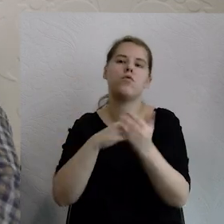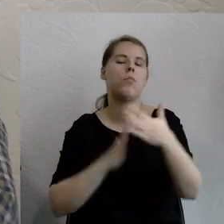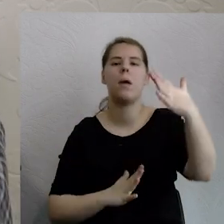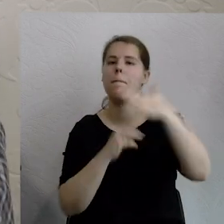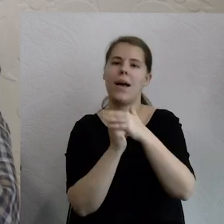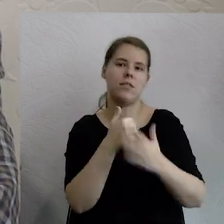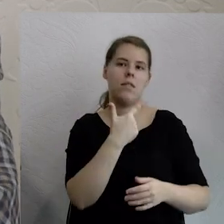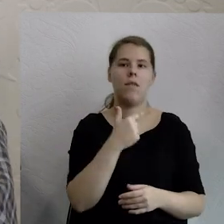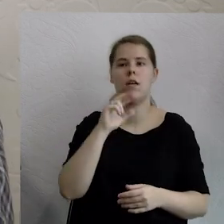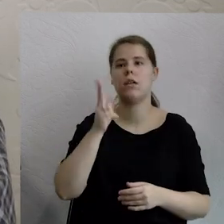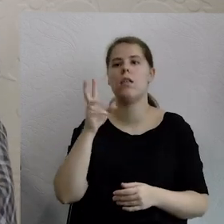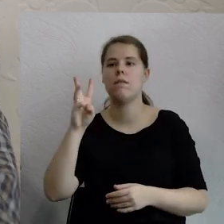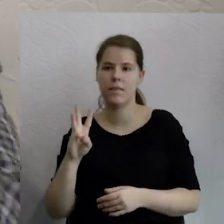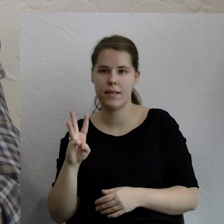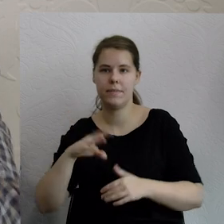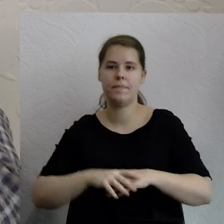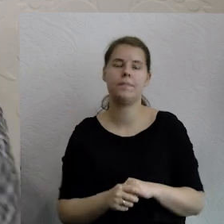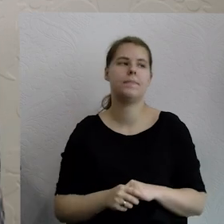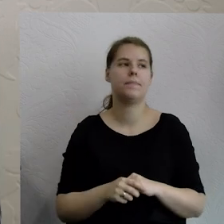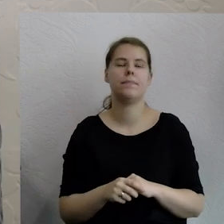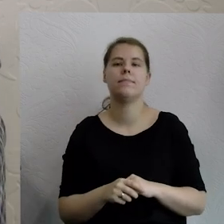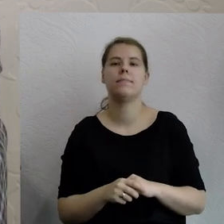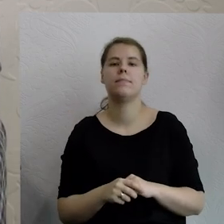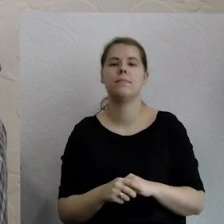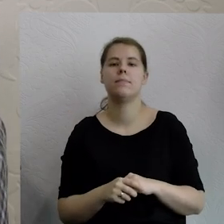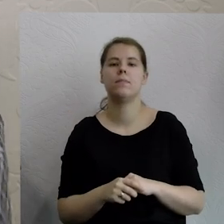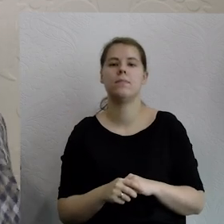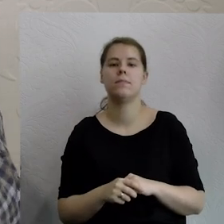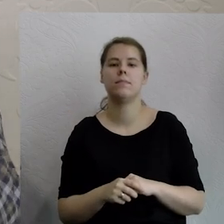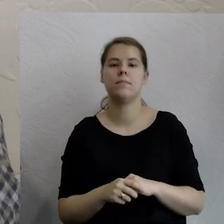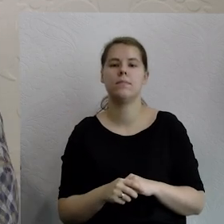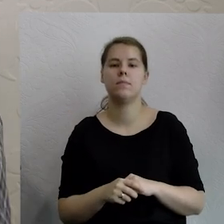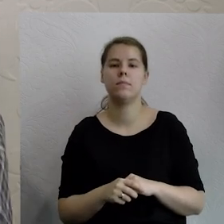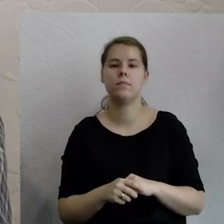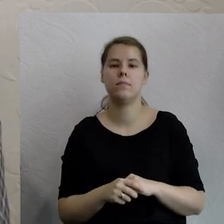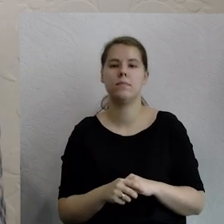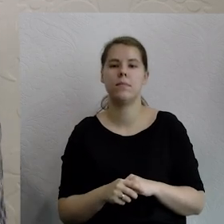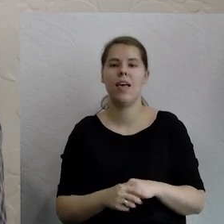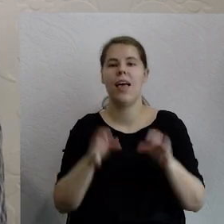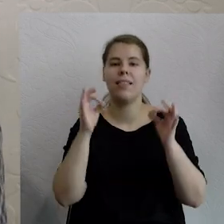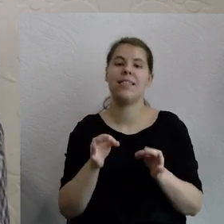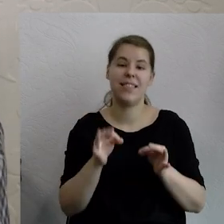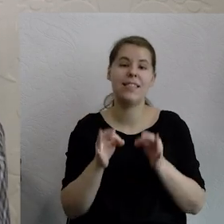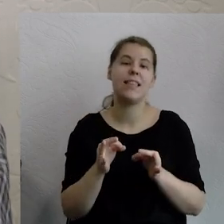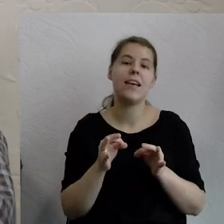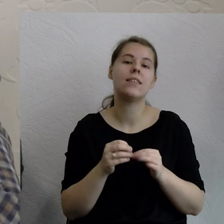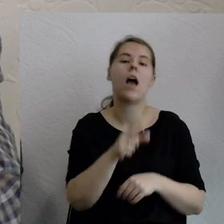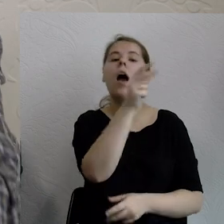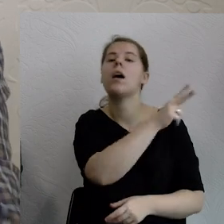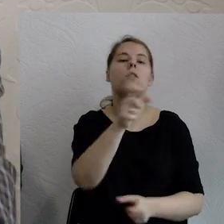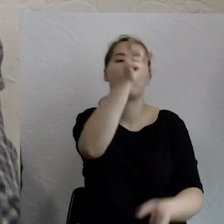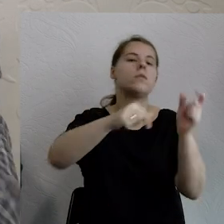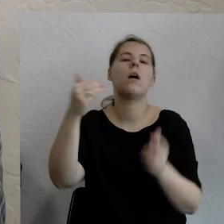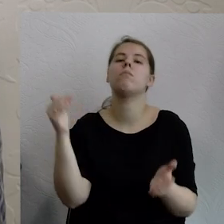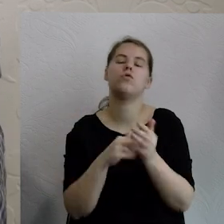takim stałego podłączenia mocy, prawda. To jest, no dla porównania w tej chwili to jest około sześciu, prawda, w Polsce. No więc